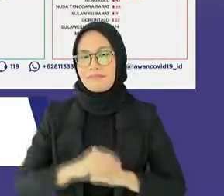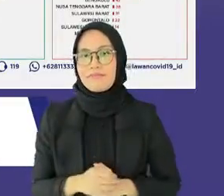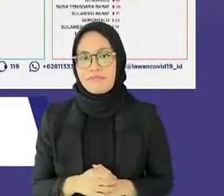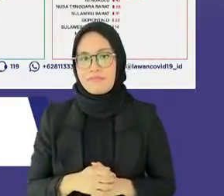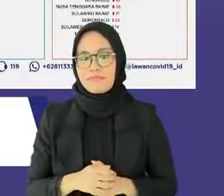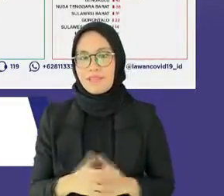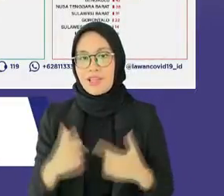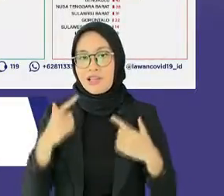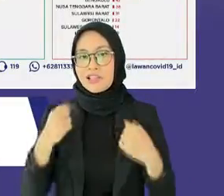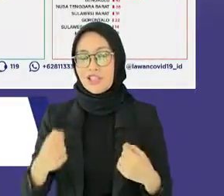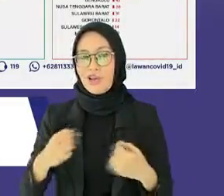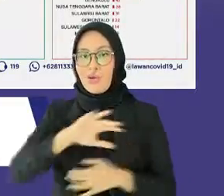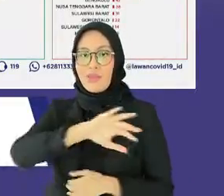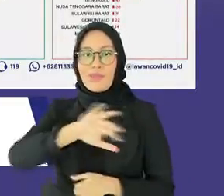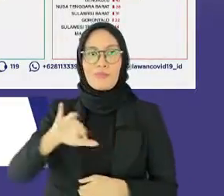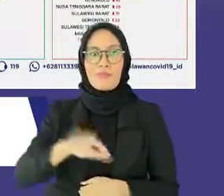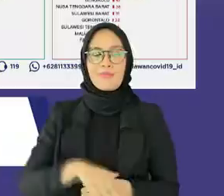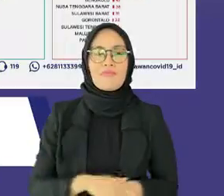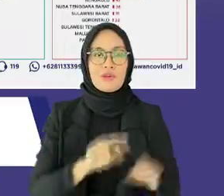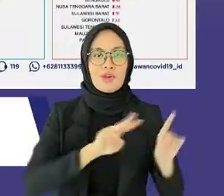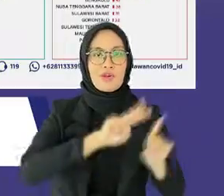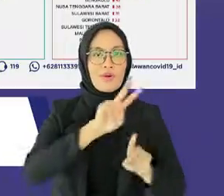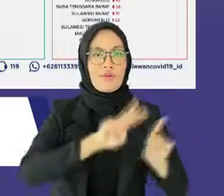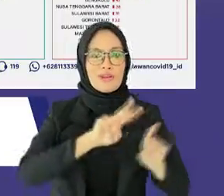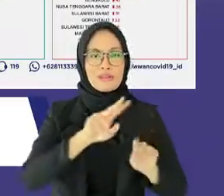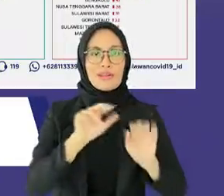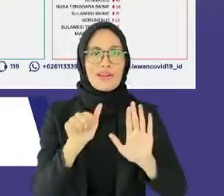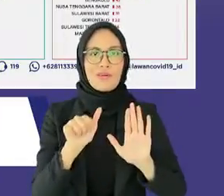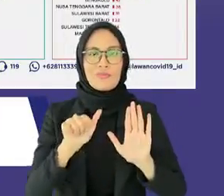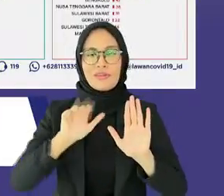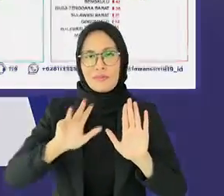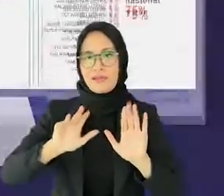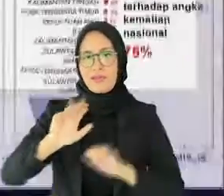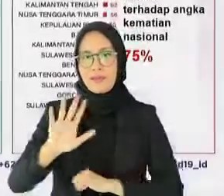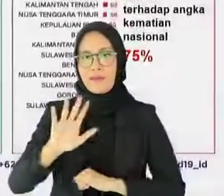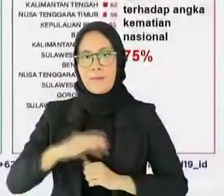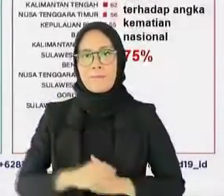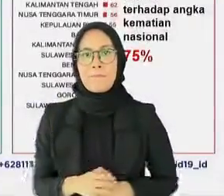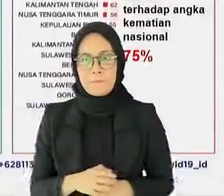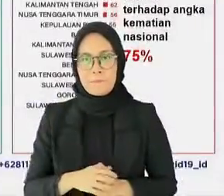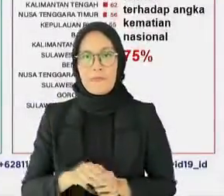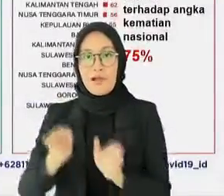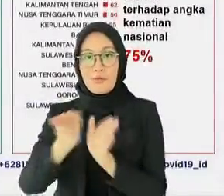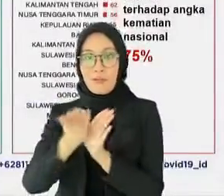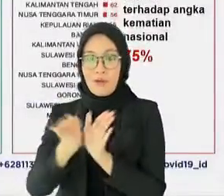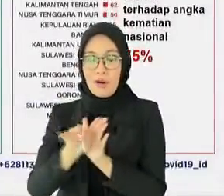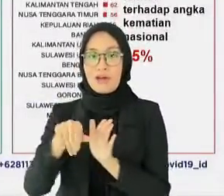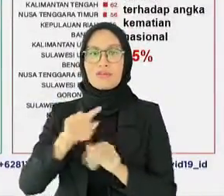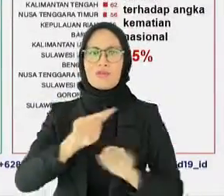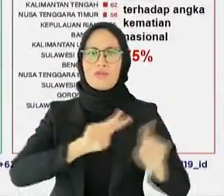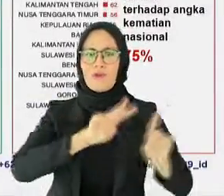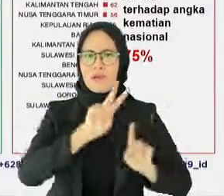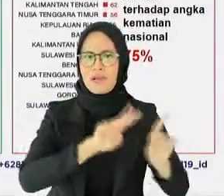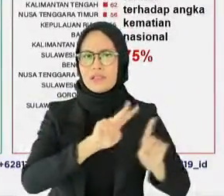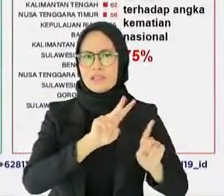Jawa Timur 12,695, Papua 12